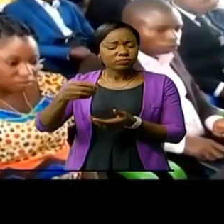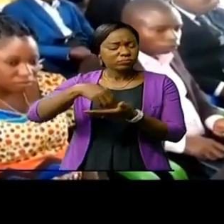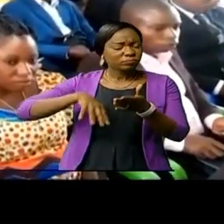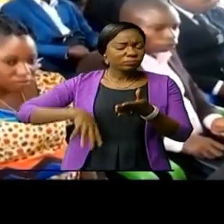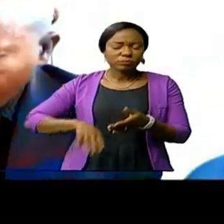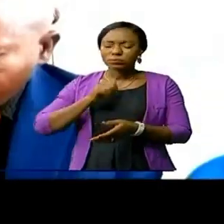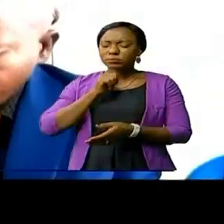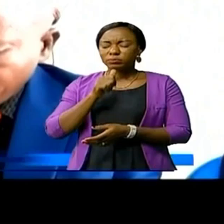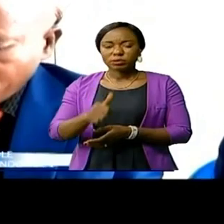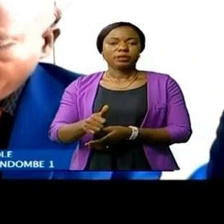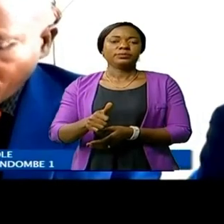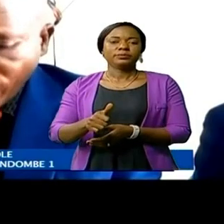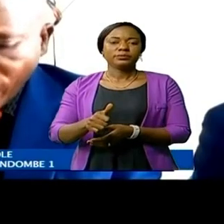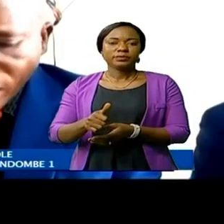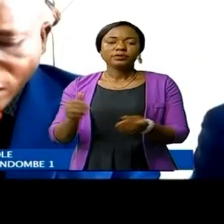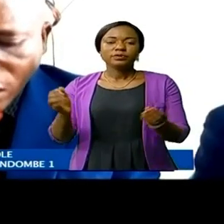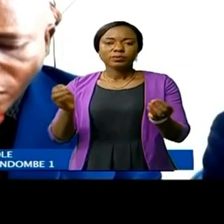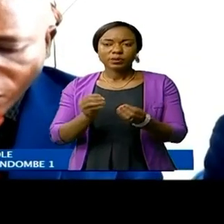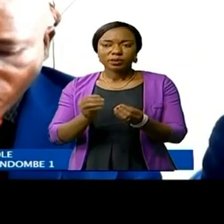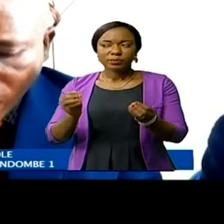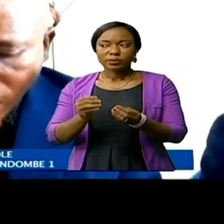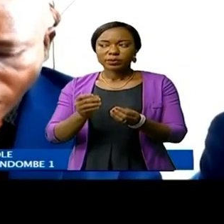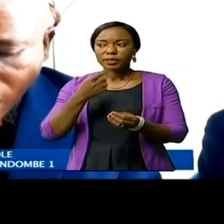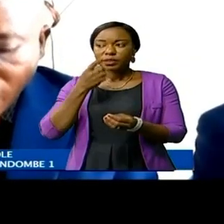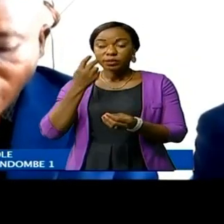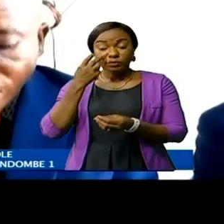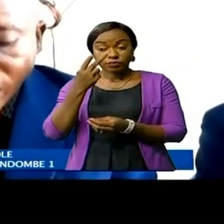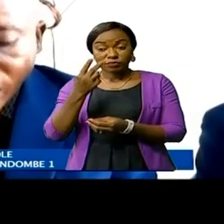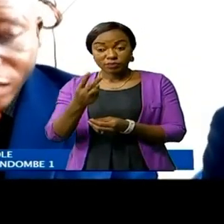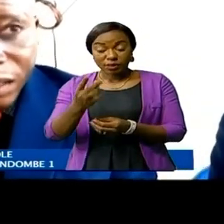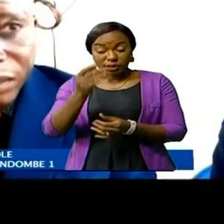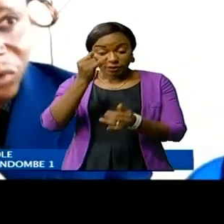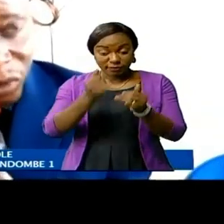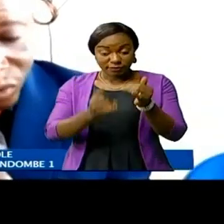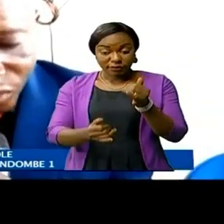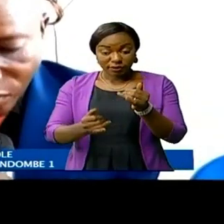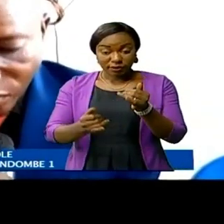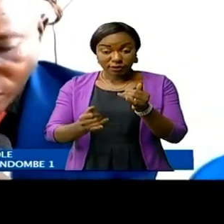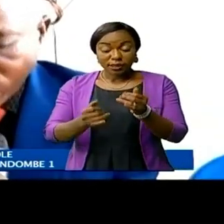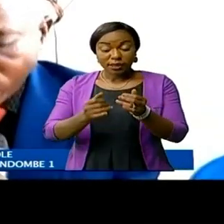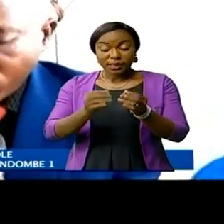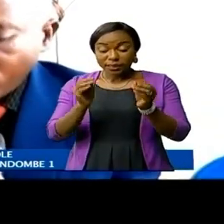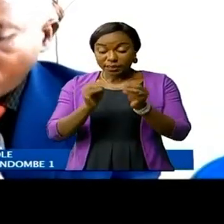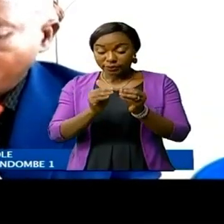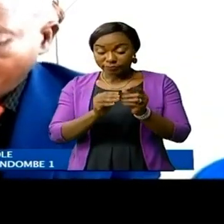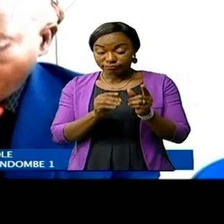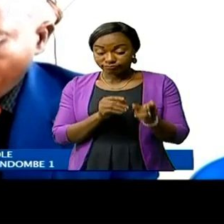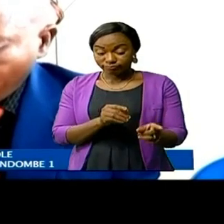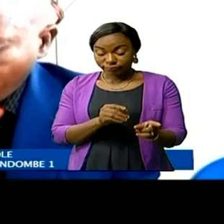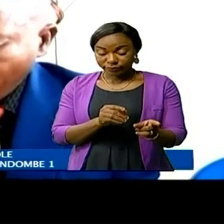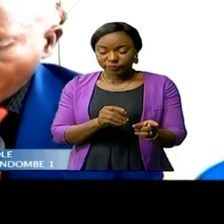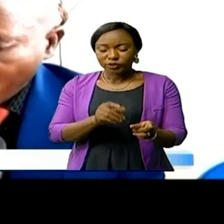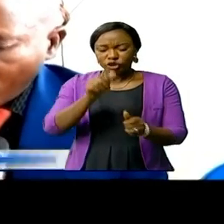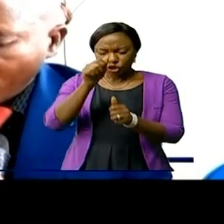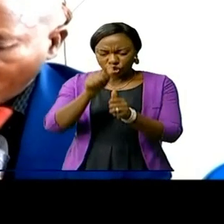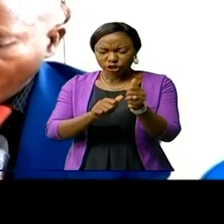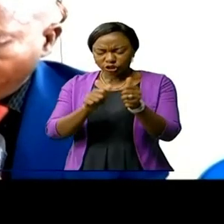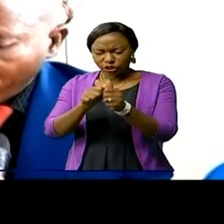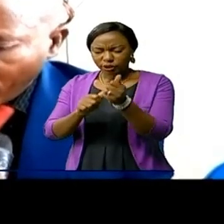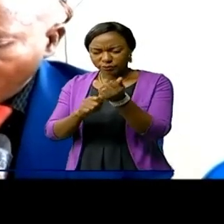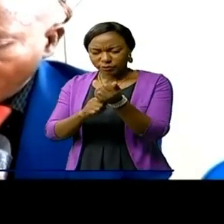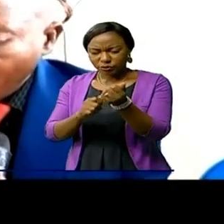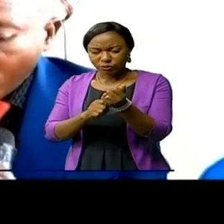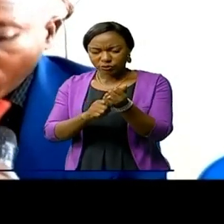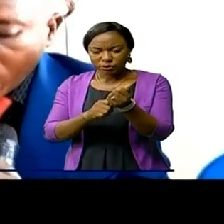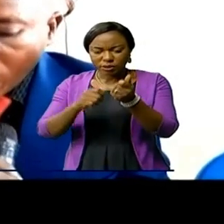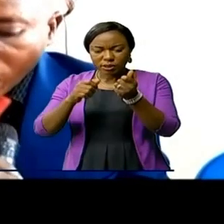plus ardent des maires c'est de voir qu'à la fin de cette restitution, chacun de vous adopte